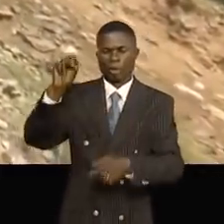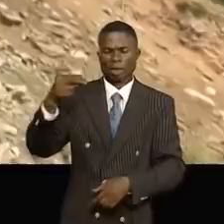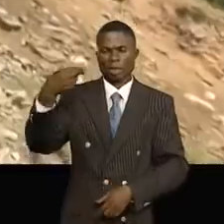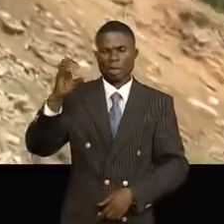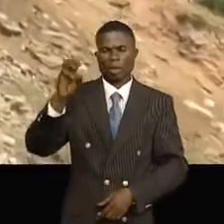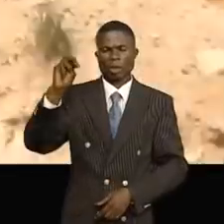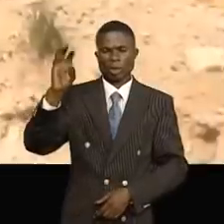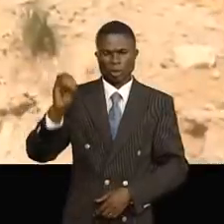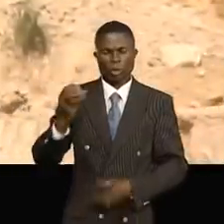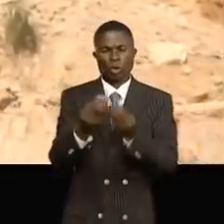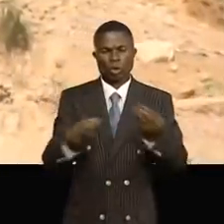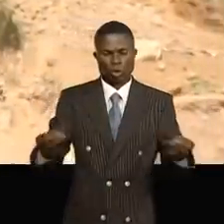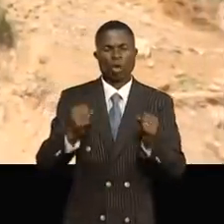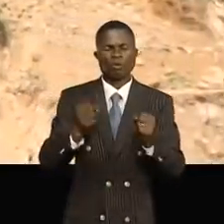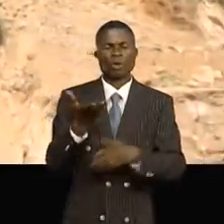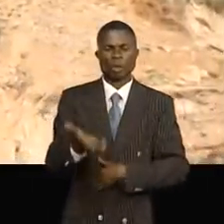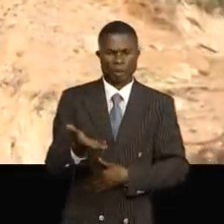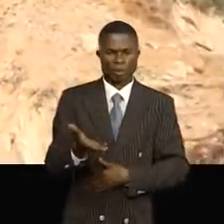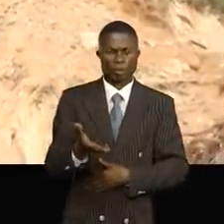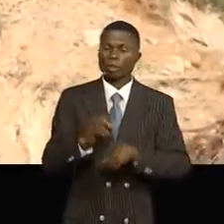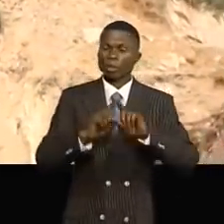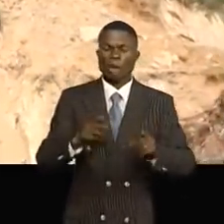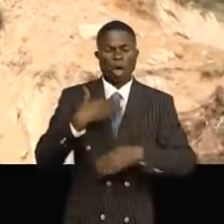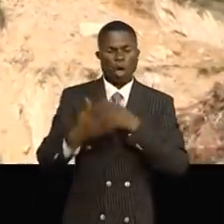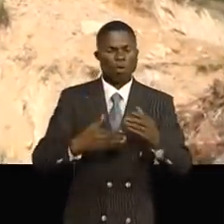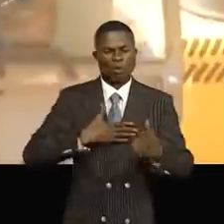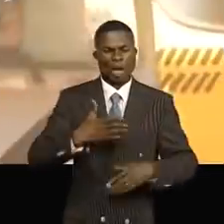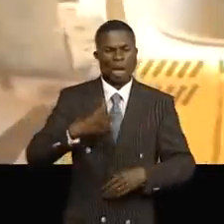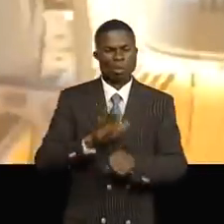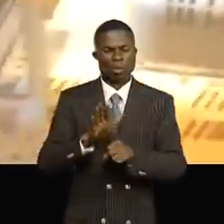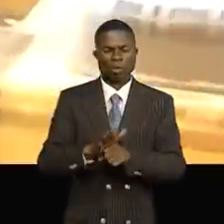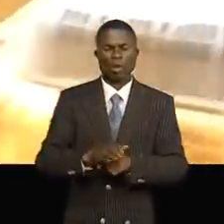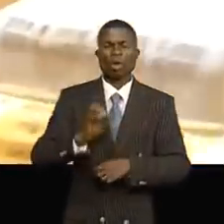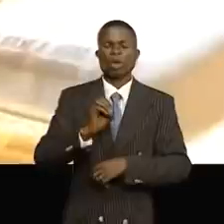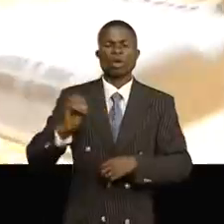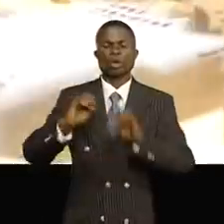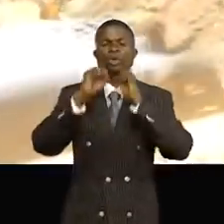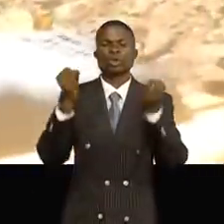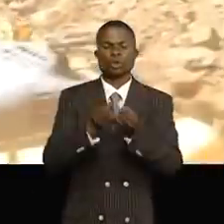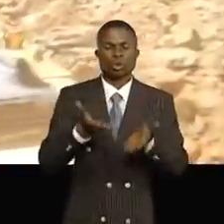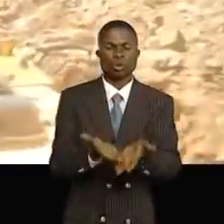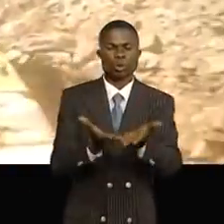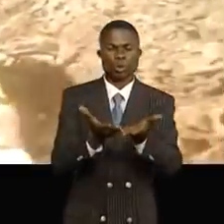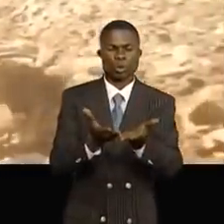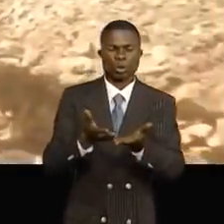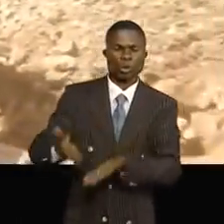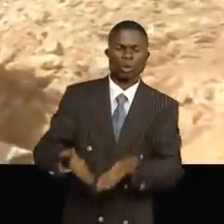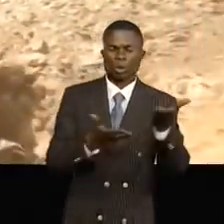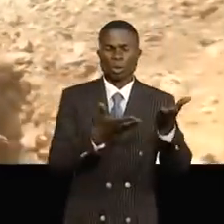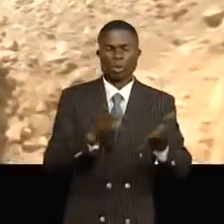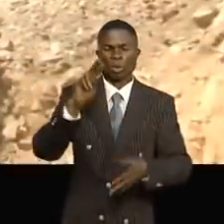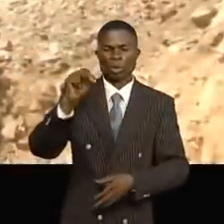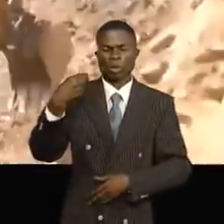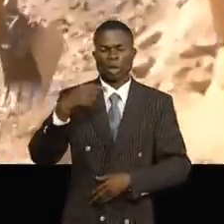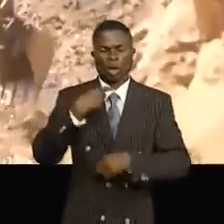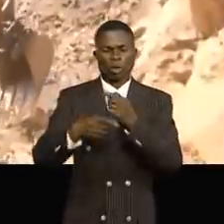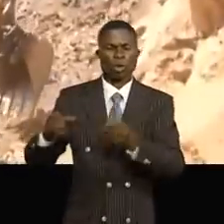Businga serait une solution durable. Malgré les efforts fournis maintenant par l'Office des routes de Sud-Kivu sur les escarpements d'Ngomo pour reprendre